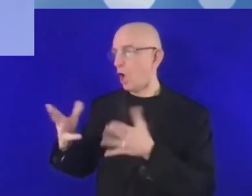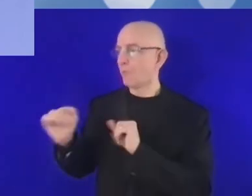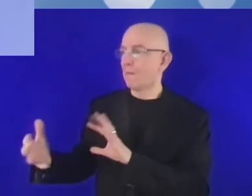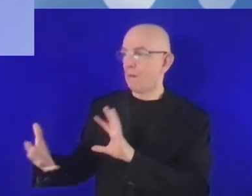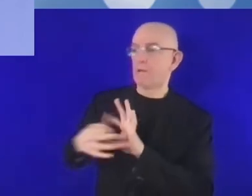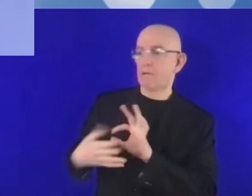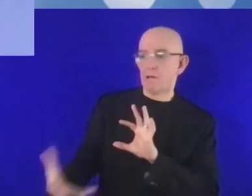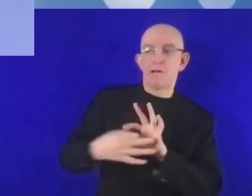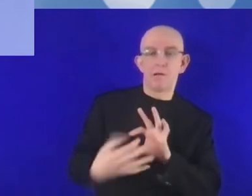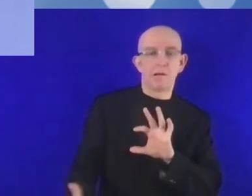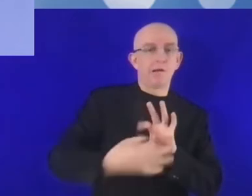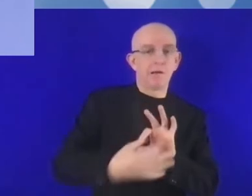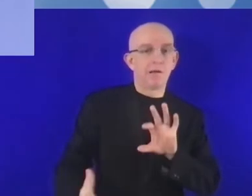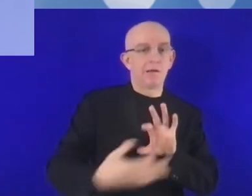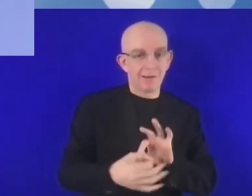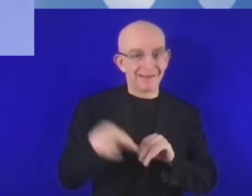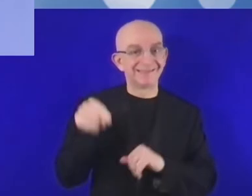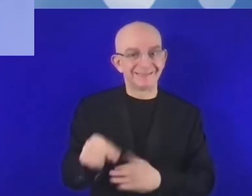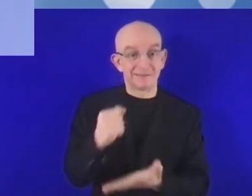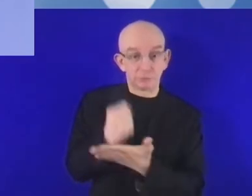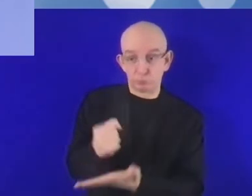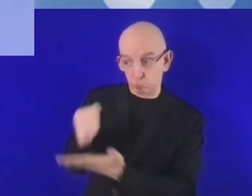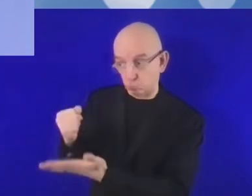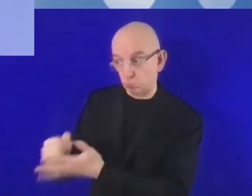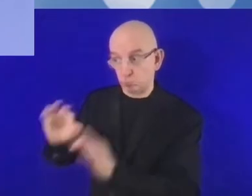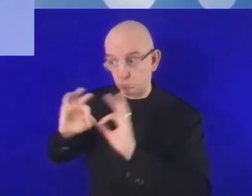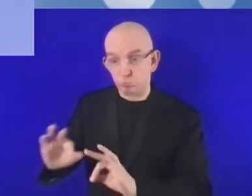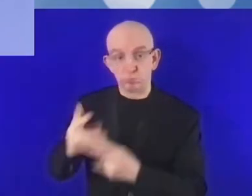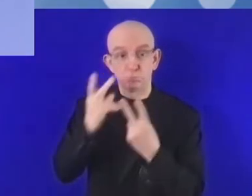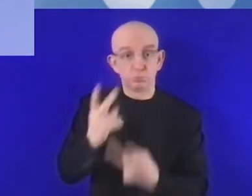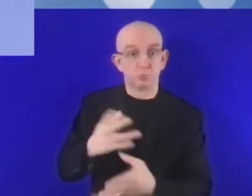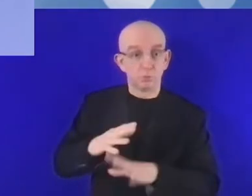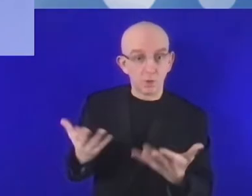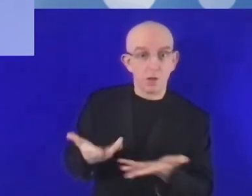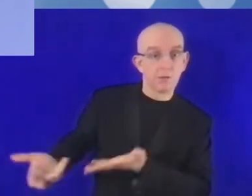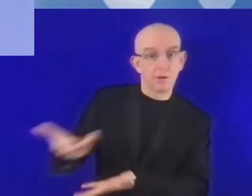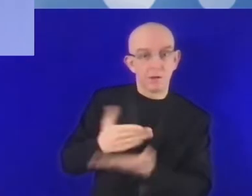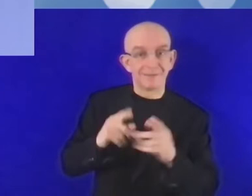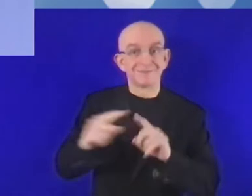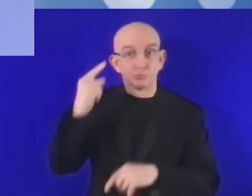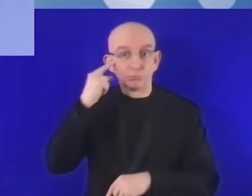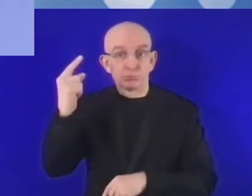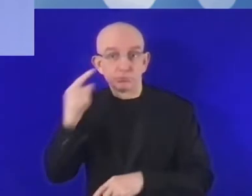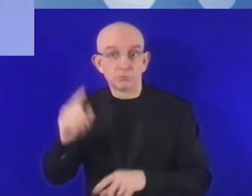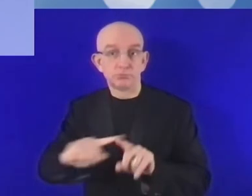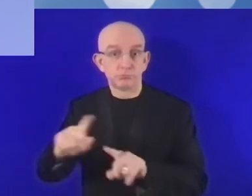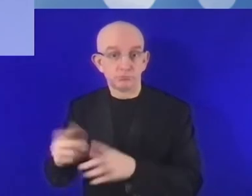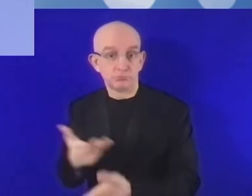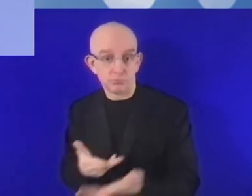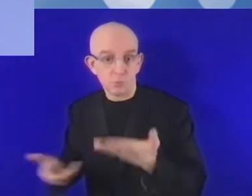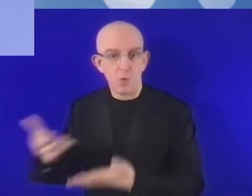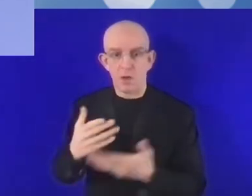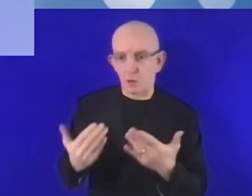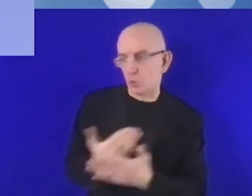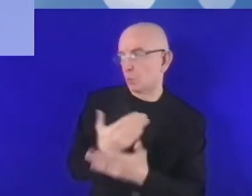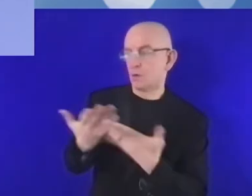nam pozyskać nowych przedsiębiorców gotowych do podjęcia ryzyka i współtworzenia